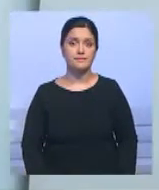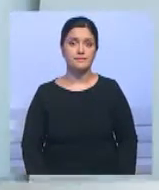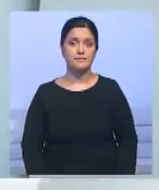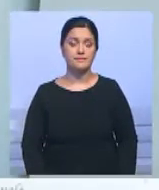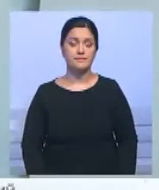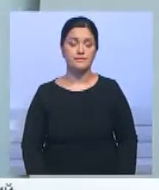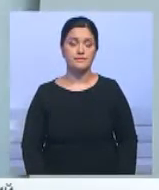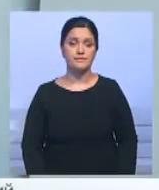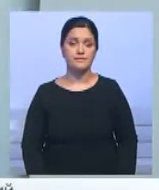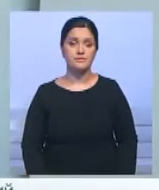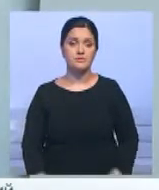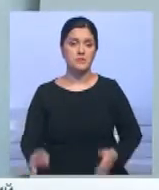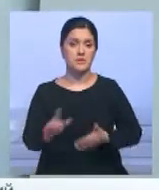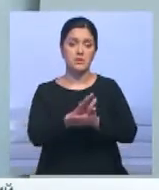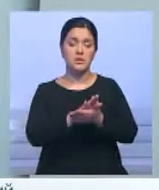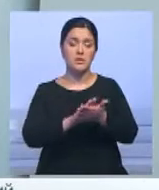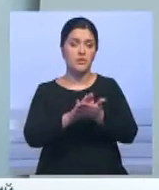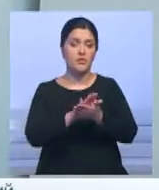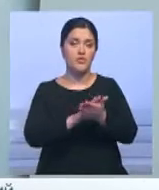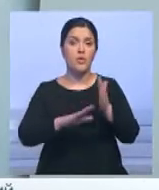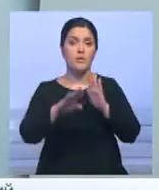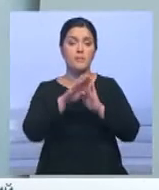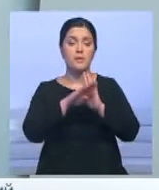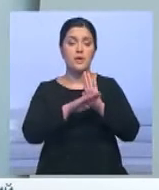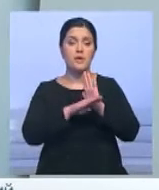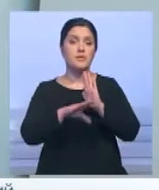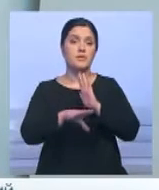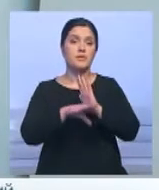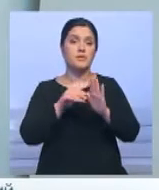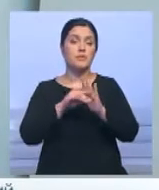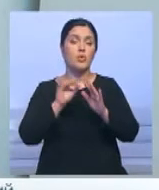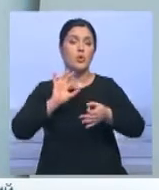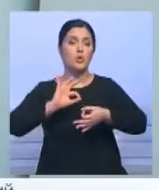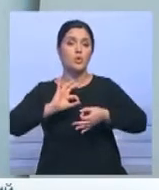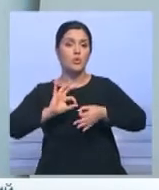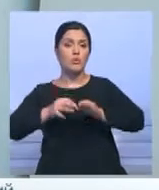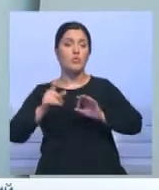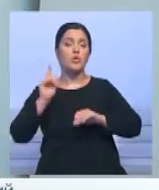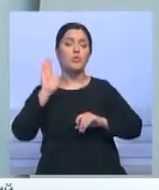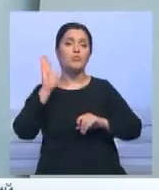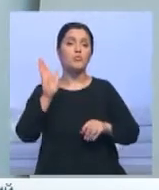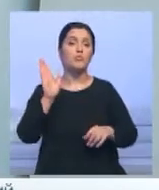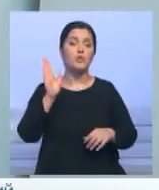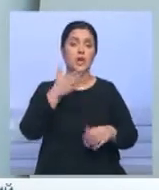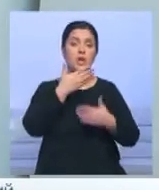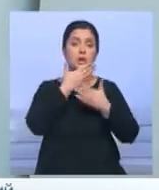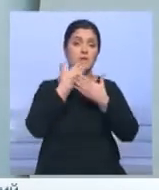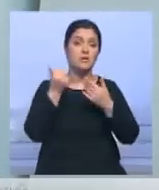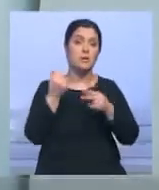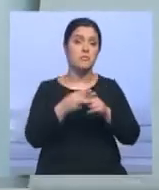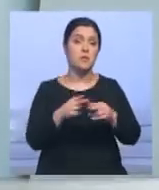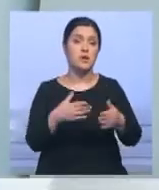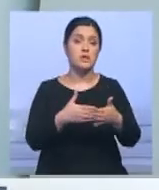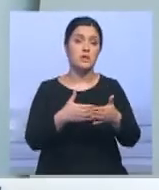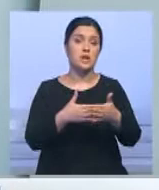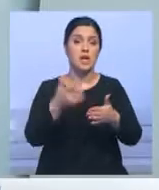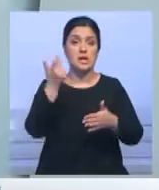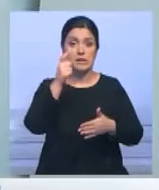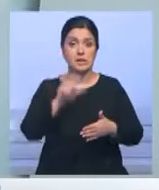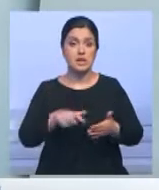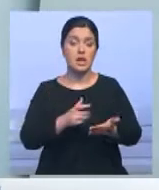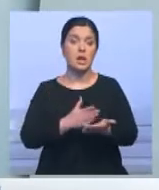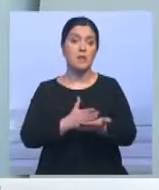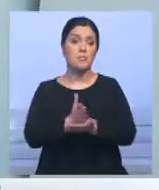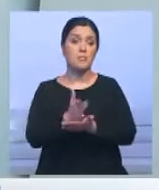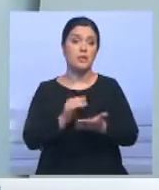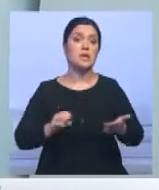Мне кажется, ни одна из предвыборных программ не представляет собой, скажем, глубокого вдоха на будущее. И это своеобразное ограничение итальянской политики и